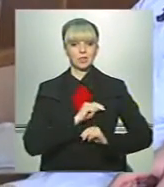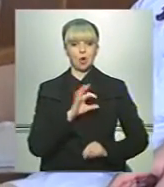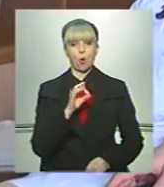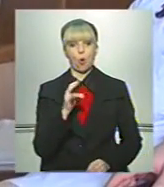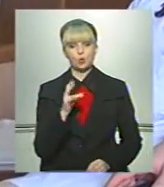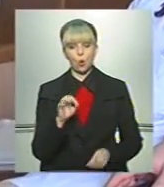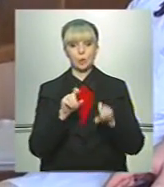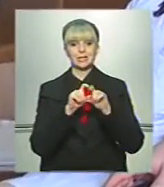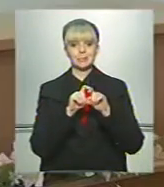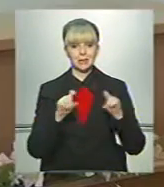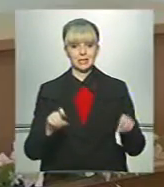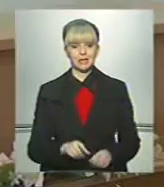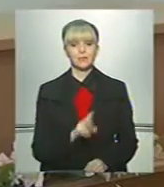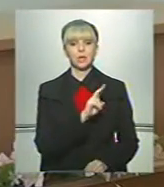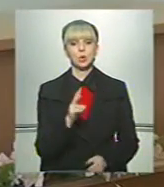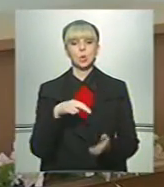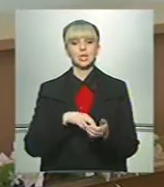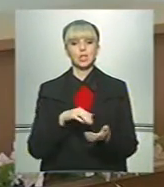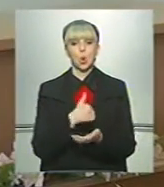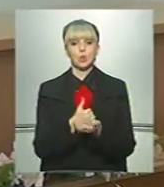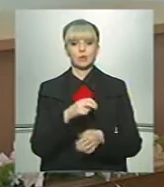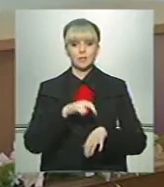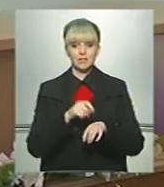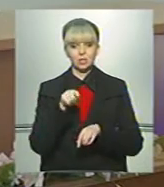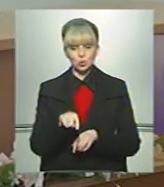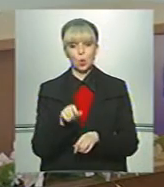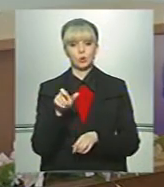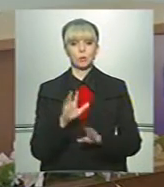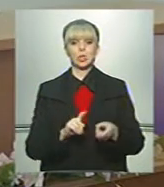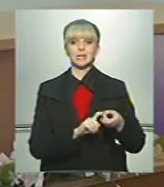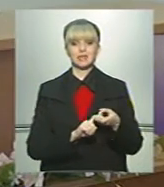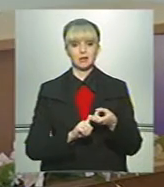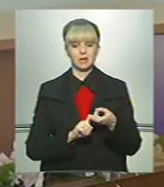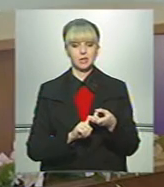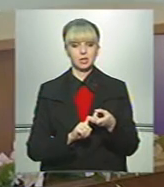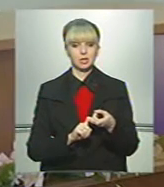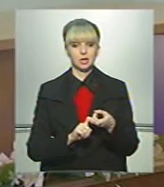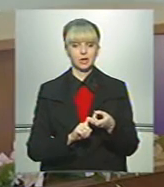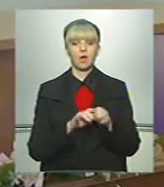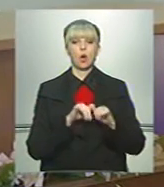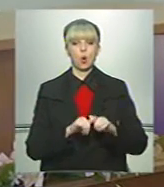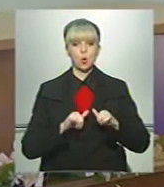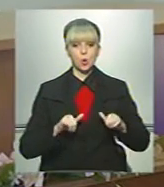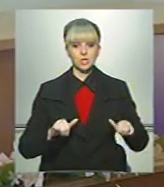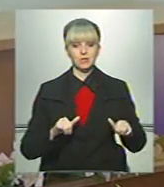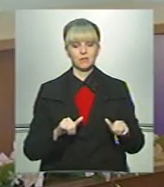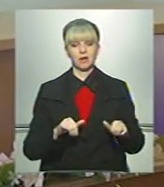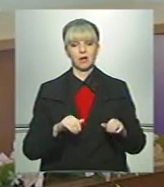онкодиспансеру. Хто стане головним лікарем, від тої людини буде залежати розвиток